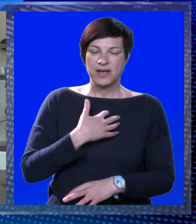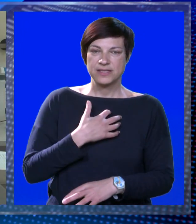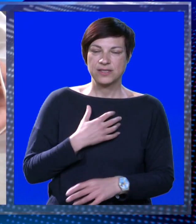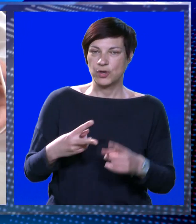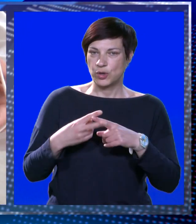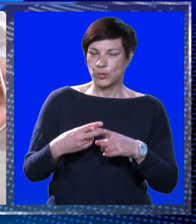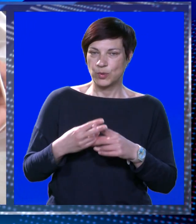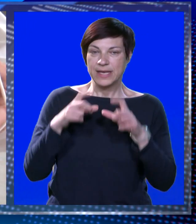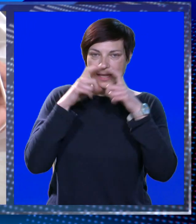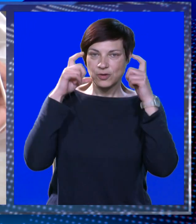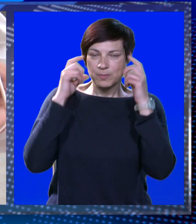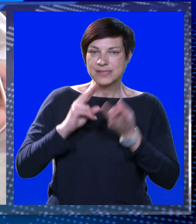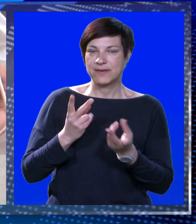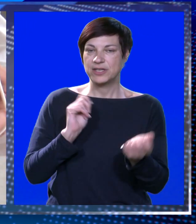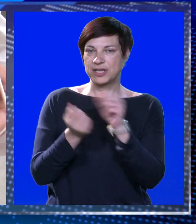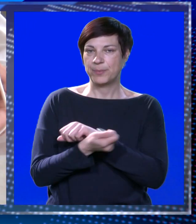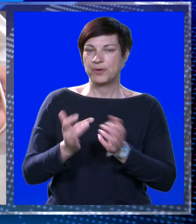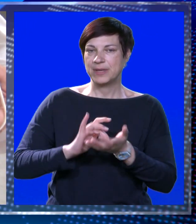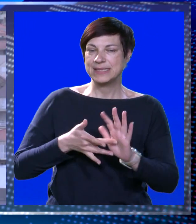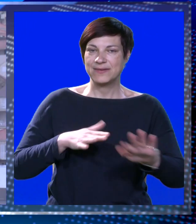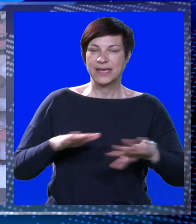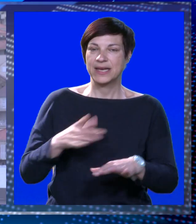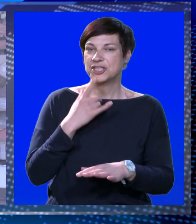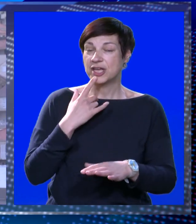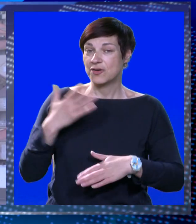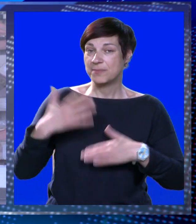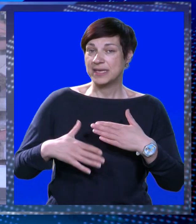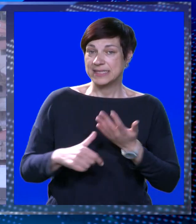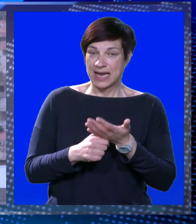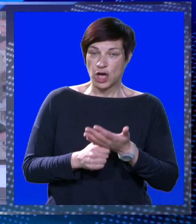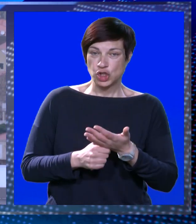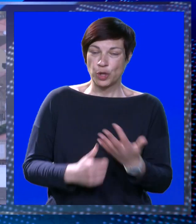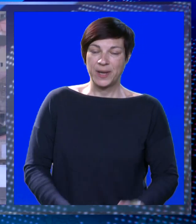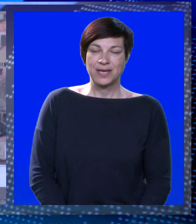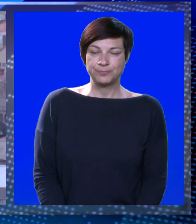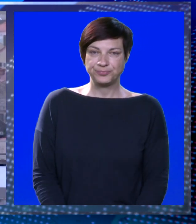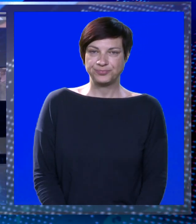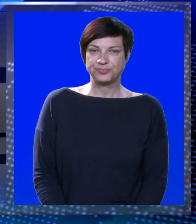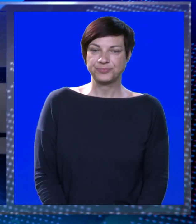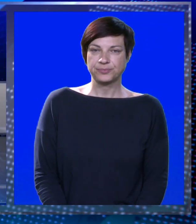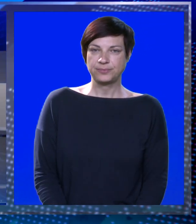Hrvatskoj. Ukidaju maske, a važne promjene slijede i za sve građane kojima je isekla osobna iskaznica.